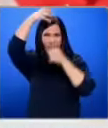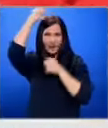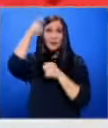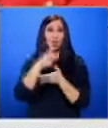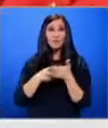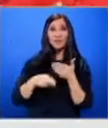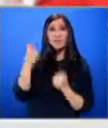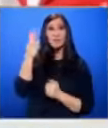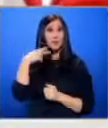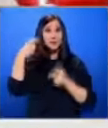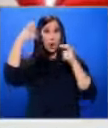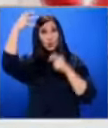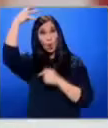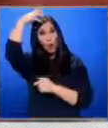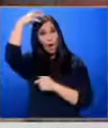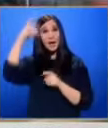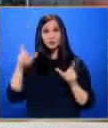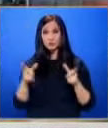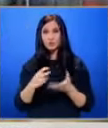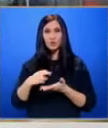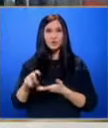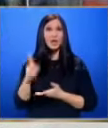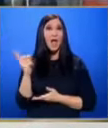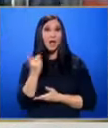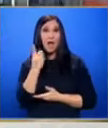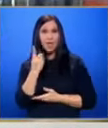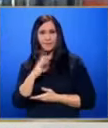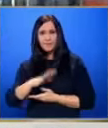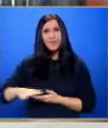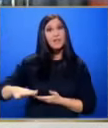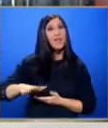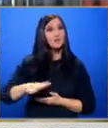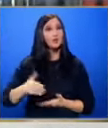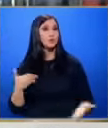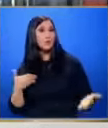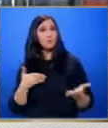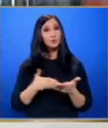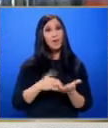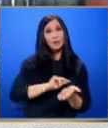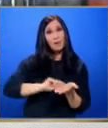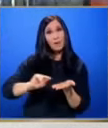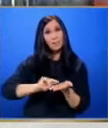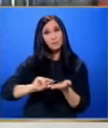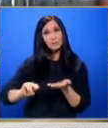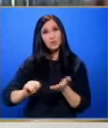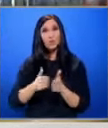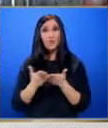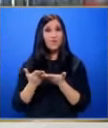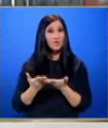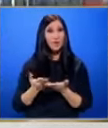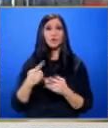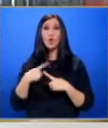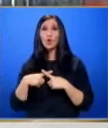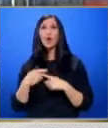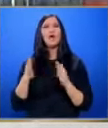че британското кралско семейство ще излезе с един фронт, за да се противопостави на написаното в книгата от Хари.